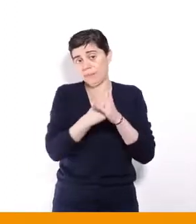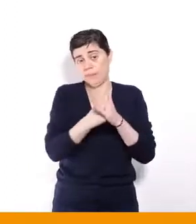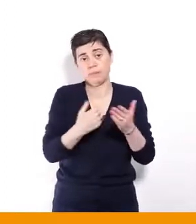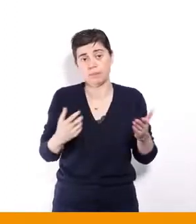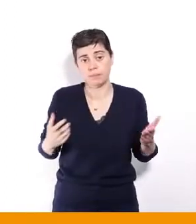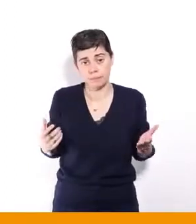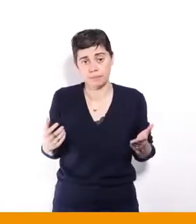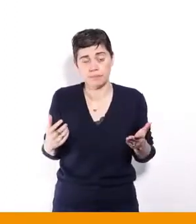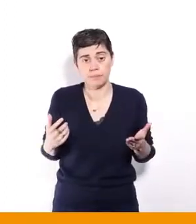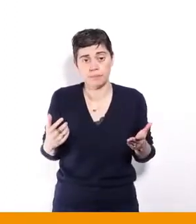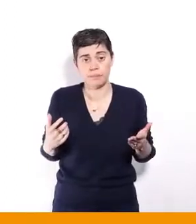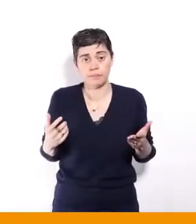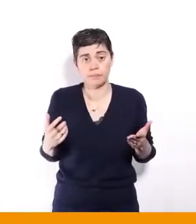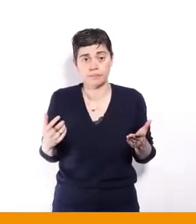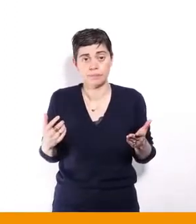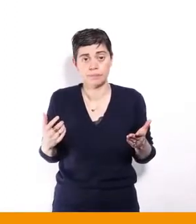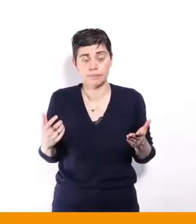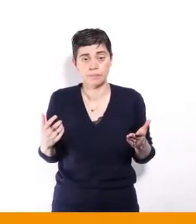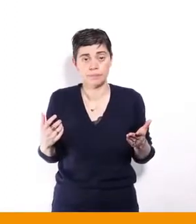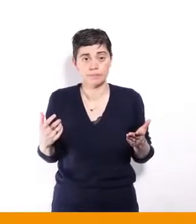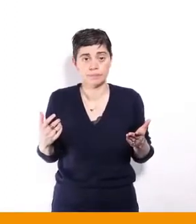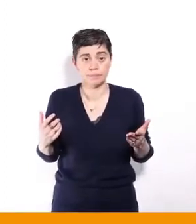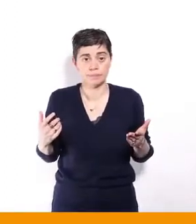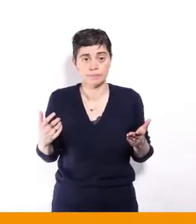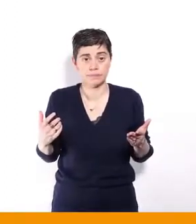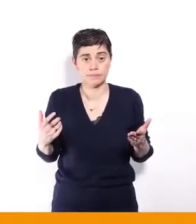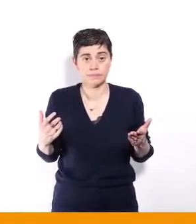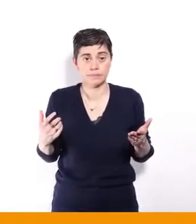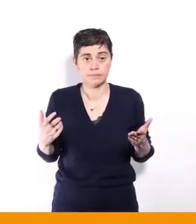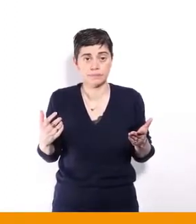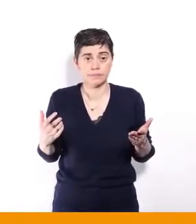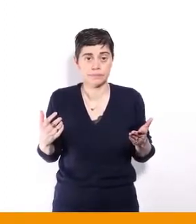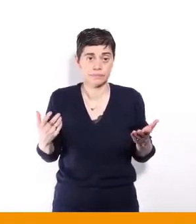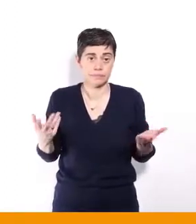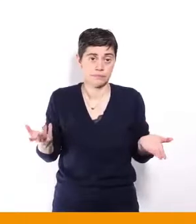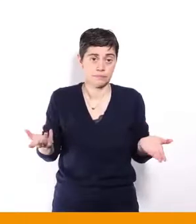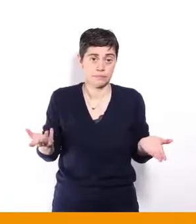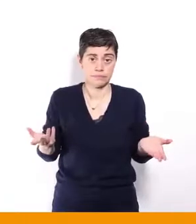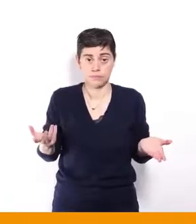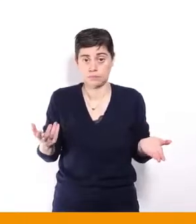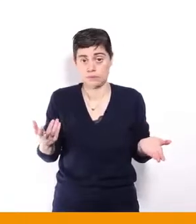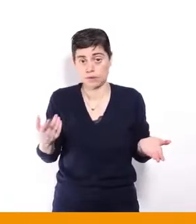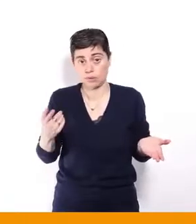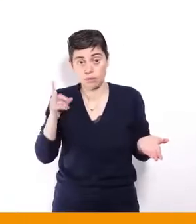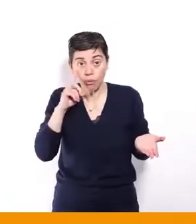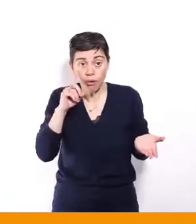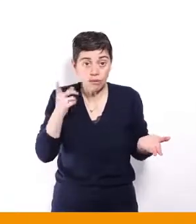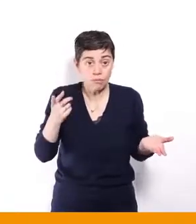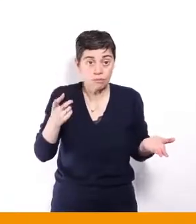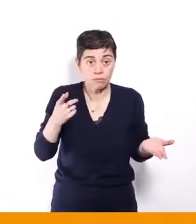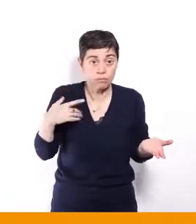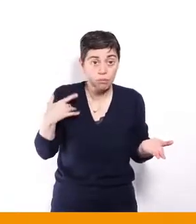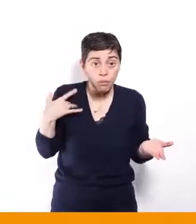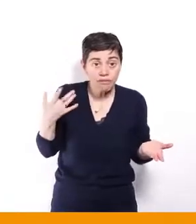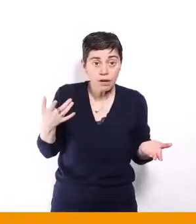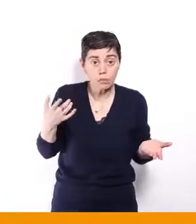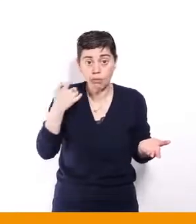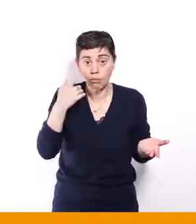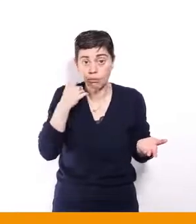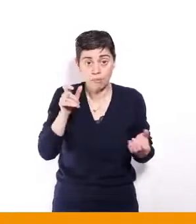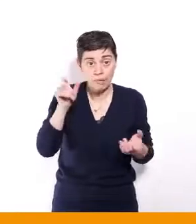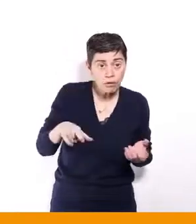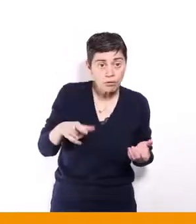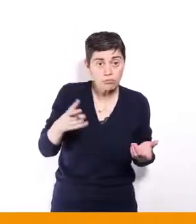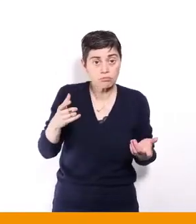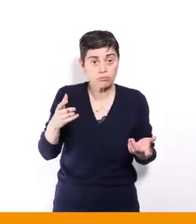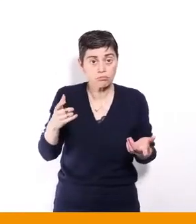intégrer des camarades qui pourraient être en fauteuil roulant, qui pourraient avoir